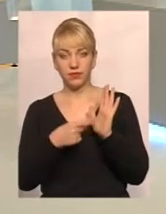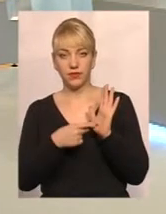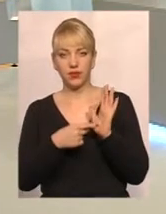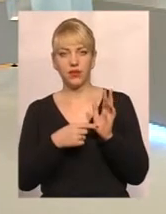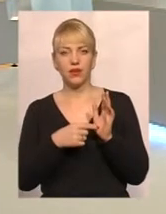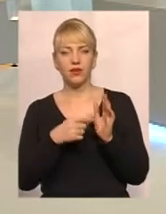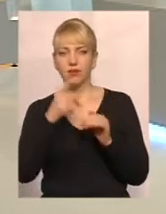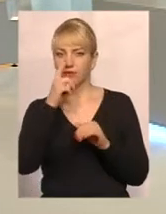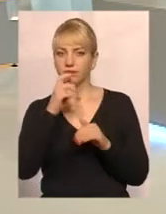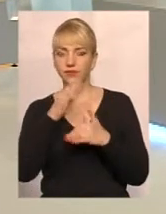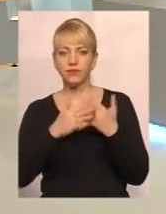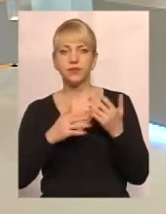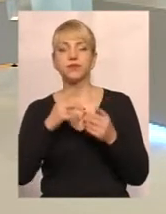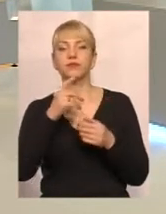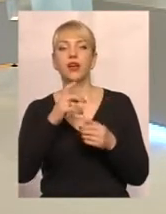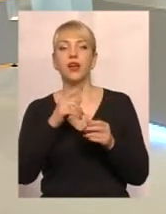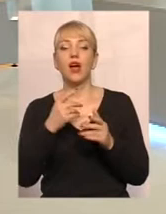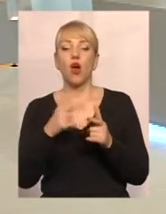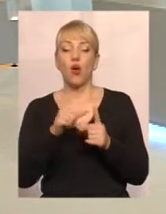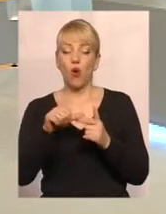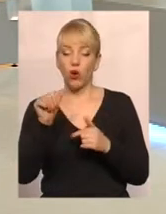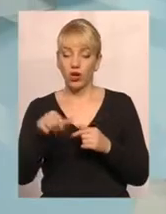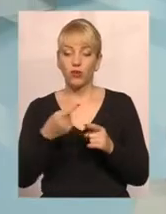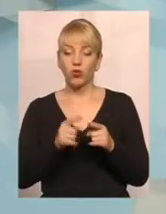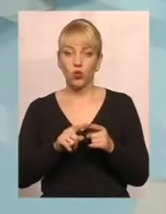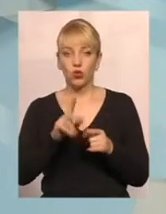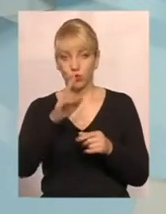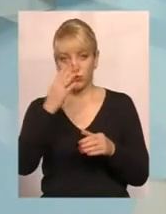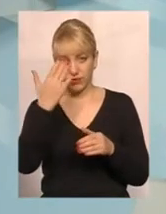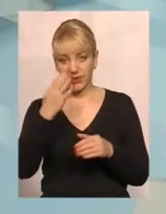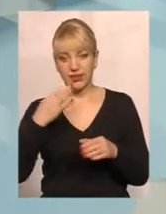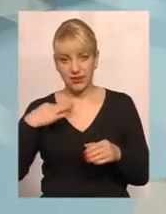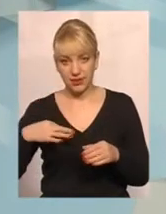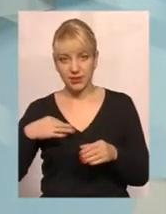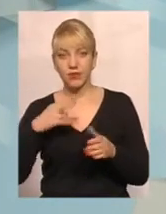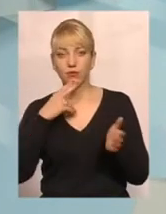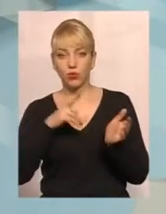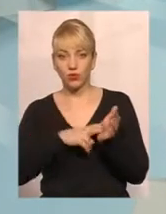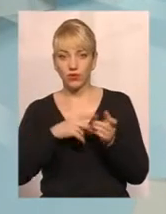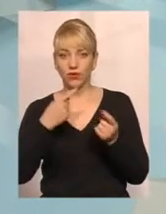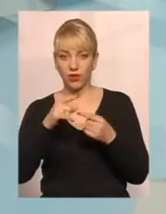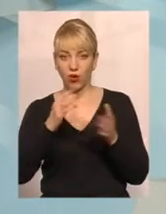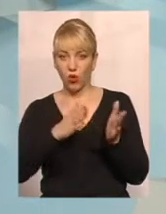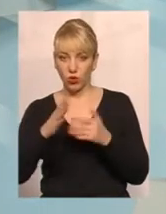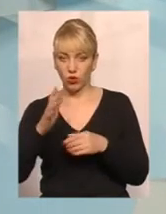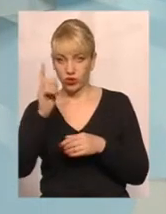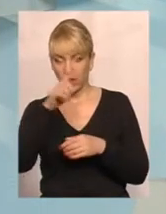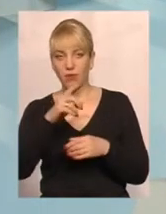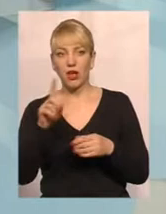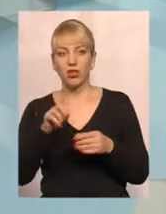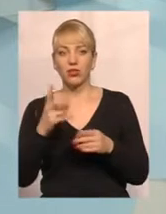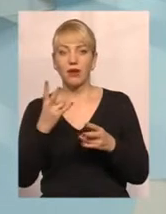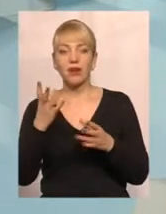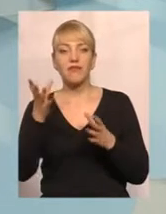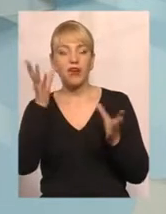Є як? Ну, крім того, що він зареєстрований в іншому місці, тому, коли ми будемо призначати субсидію, ми будемо